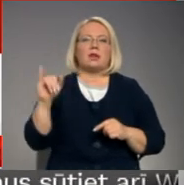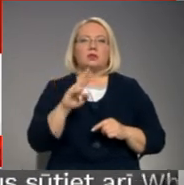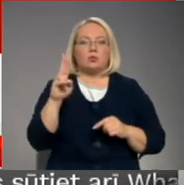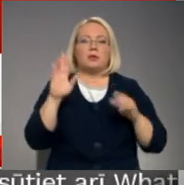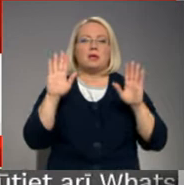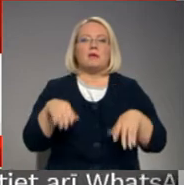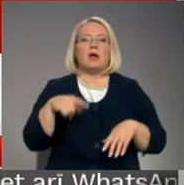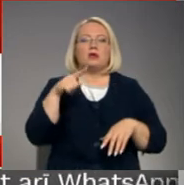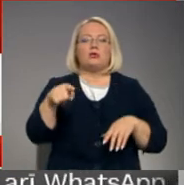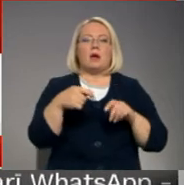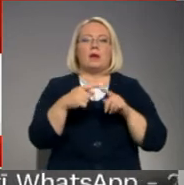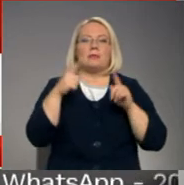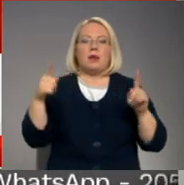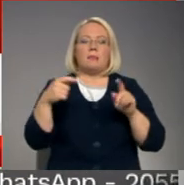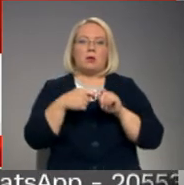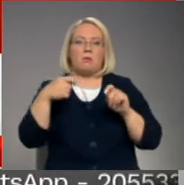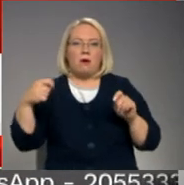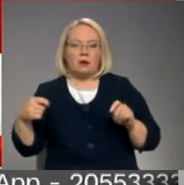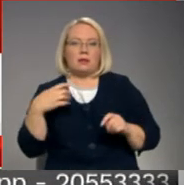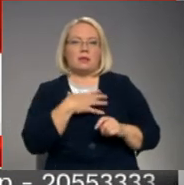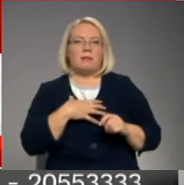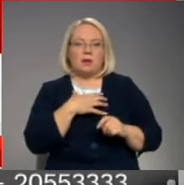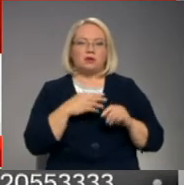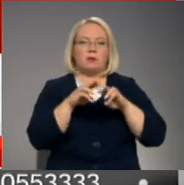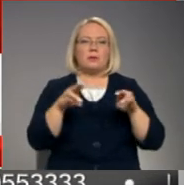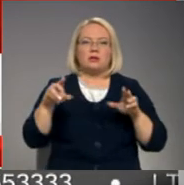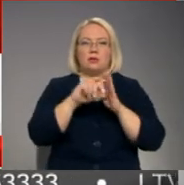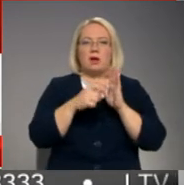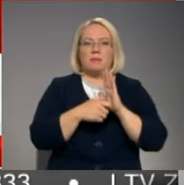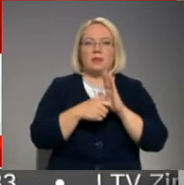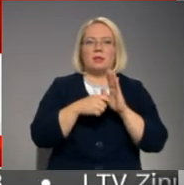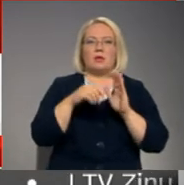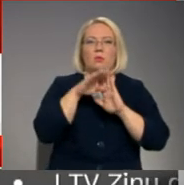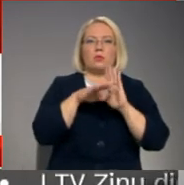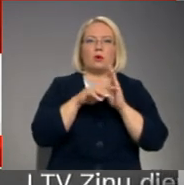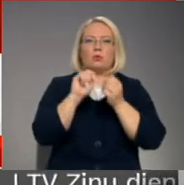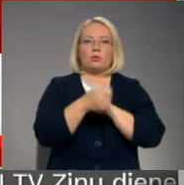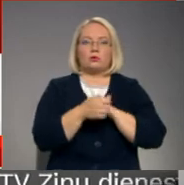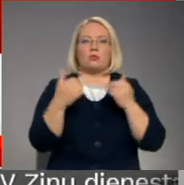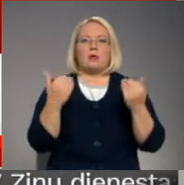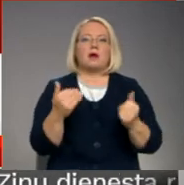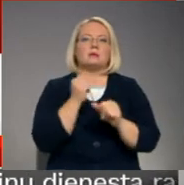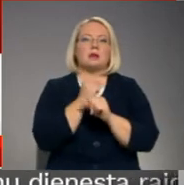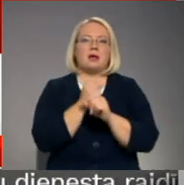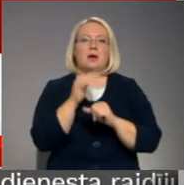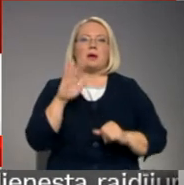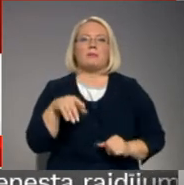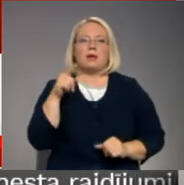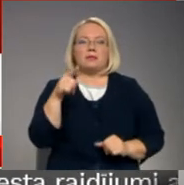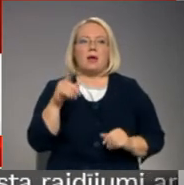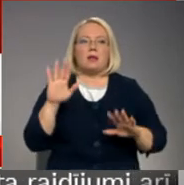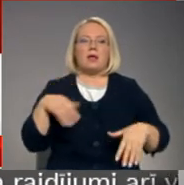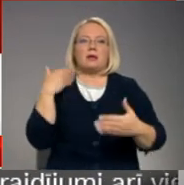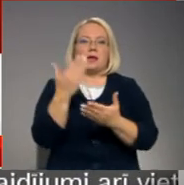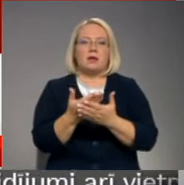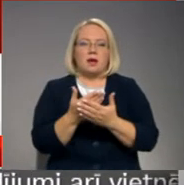varētu šo termiņu pagarināt ar nepieciešamiem MK noteikumu grozījumu. Un, pašlaik, mēs arī strādājām pie tā, lai ierosinātu